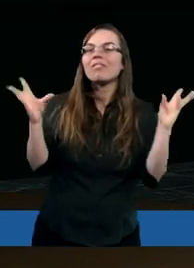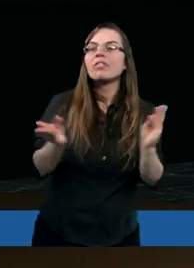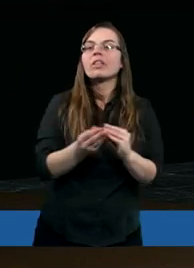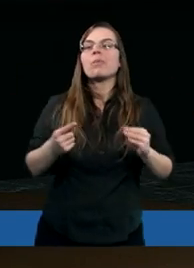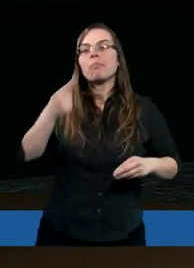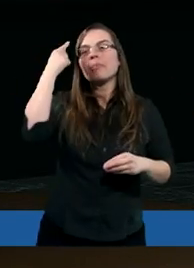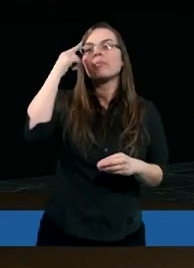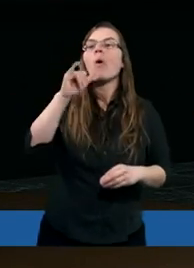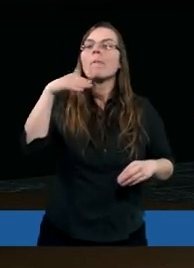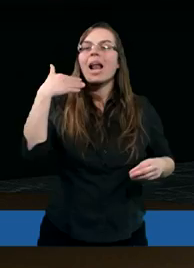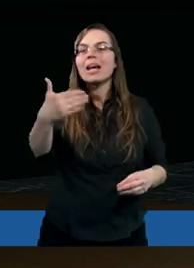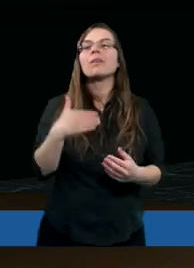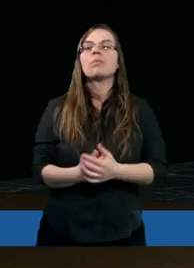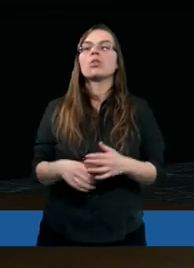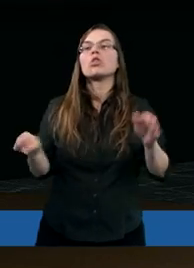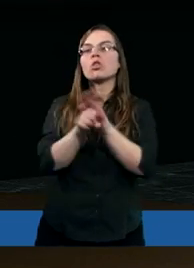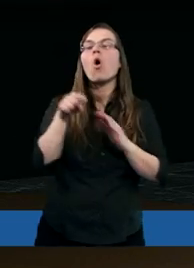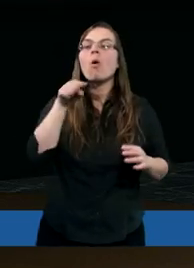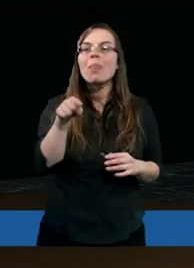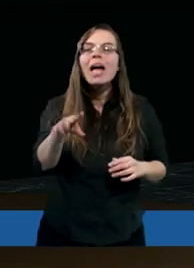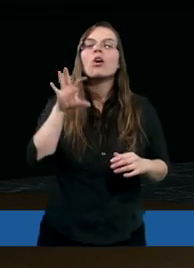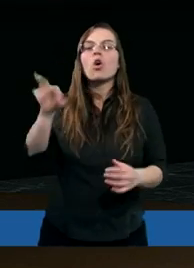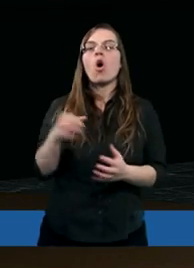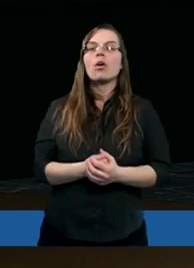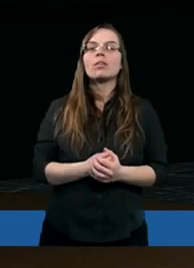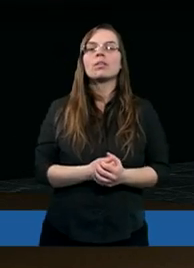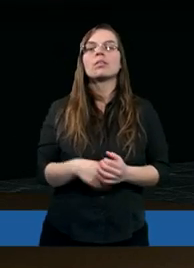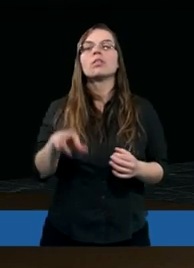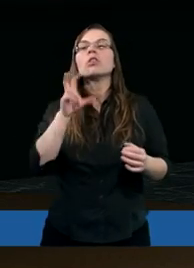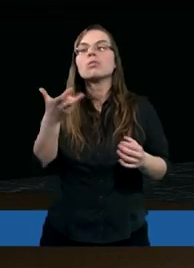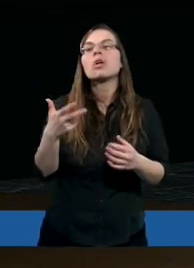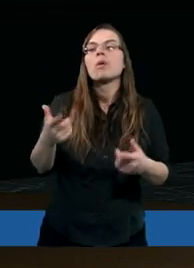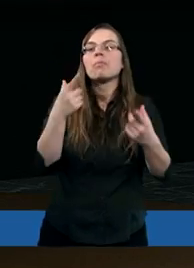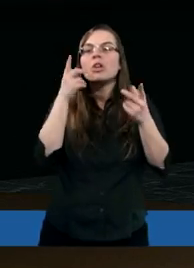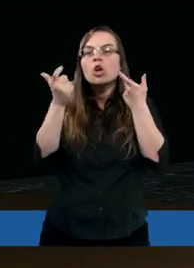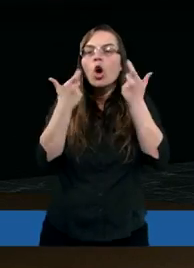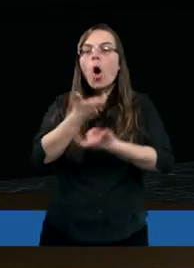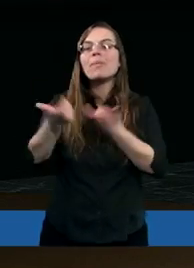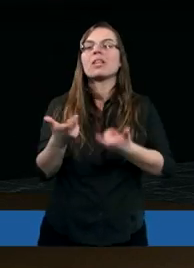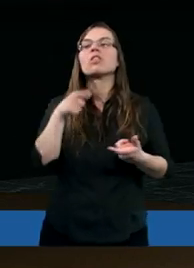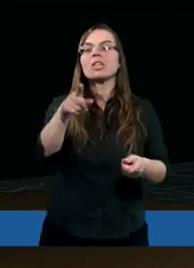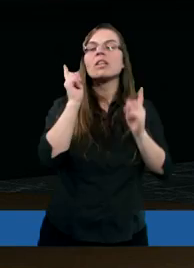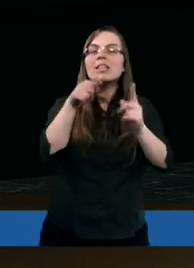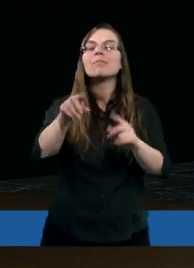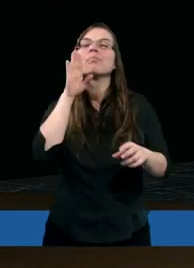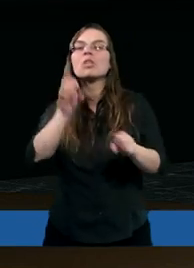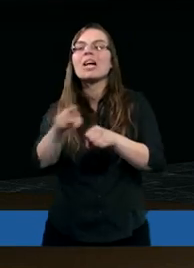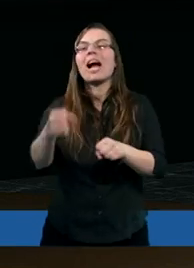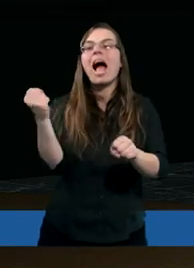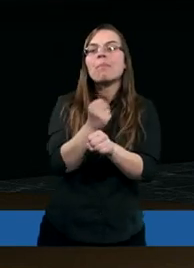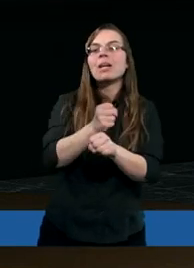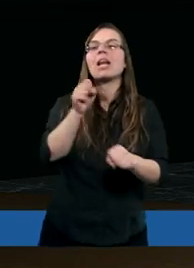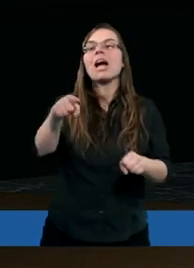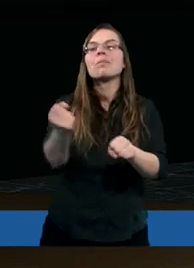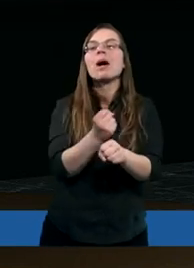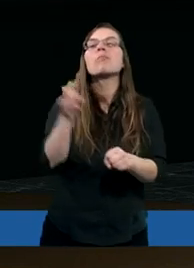przypomina im do kogo przystąpili. Tak jak mówiliśmy, do tego kamienia. A